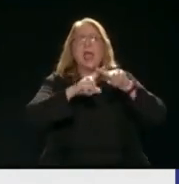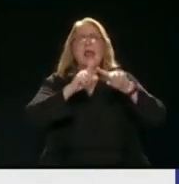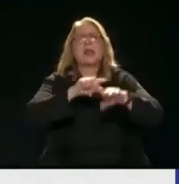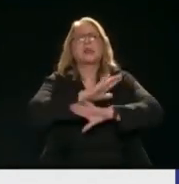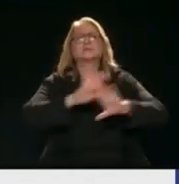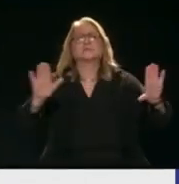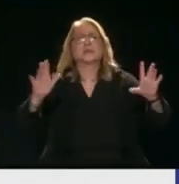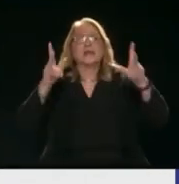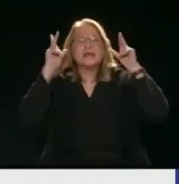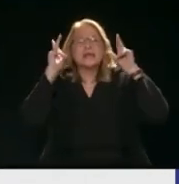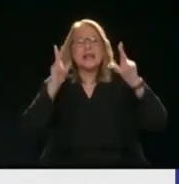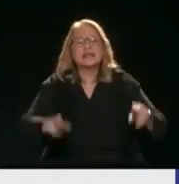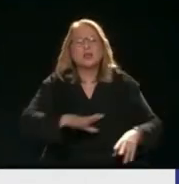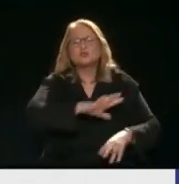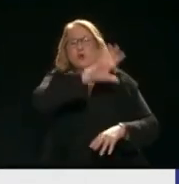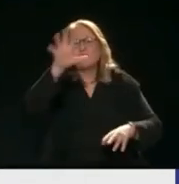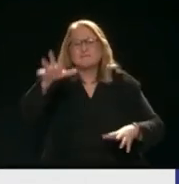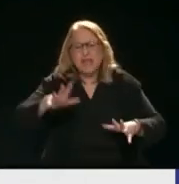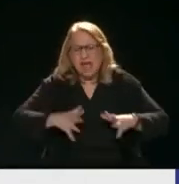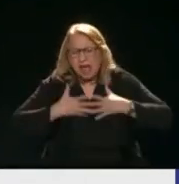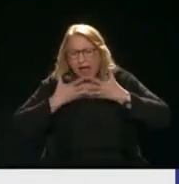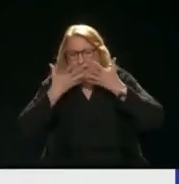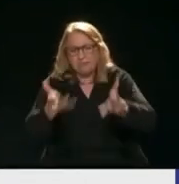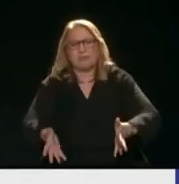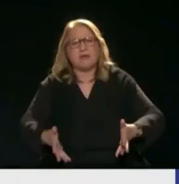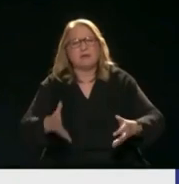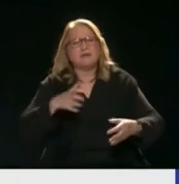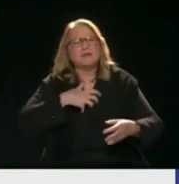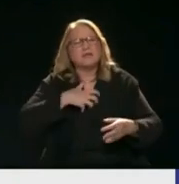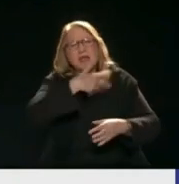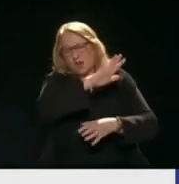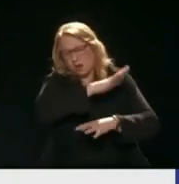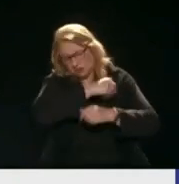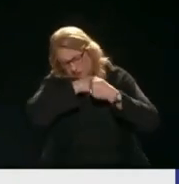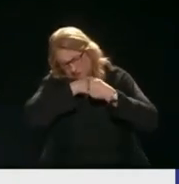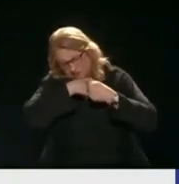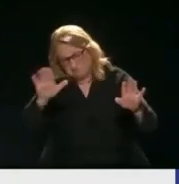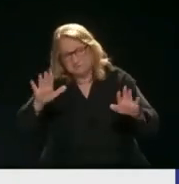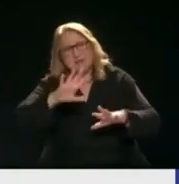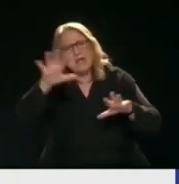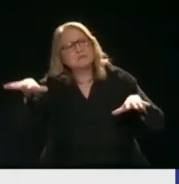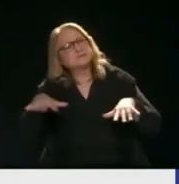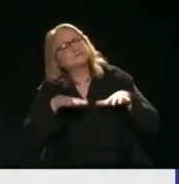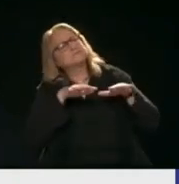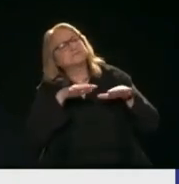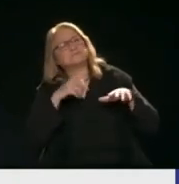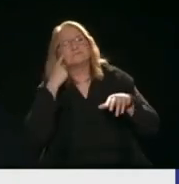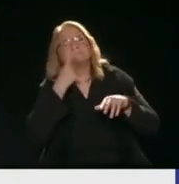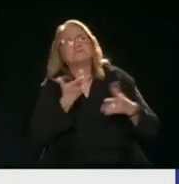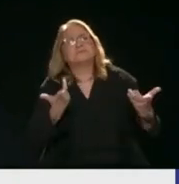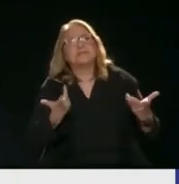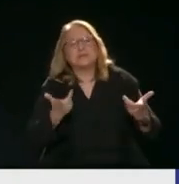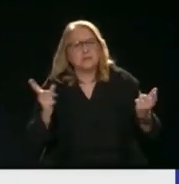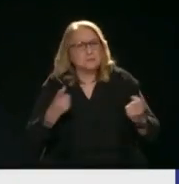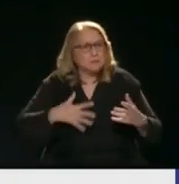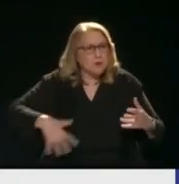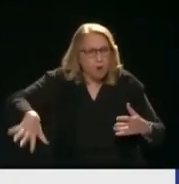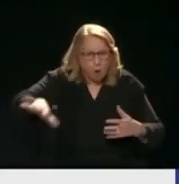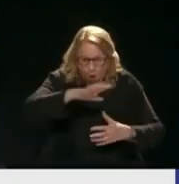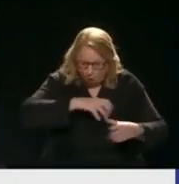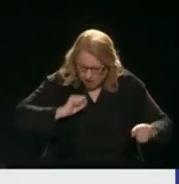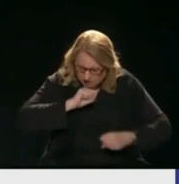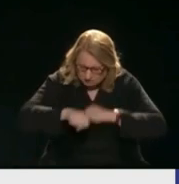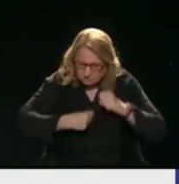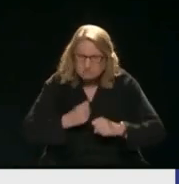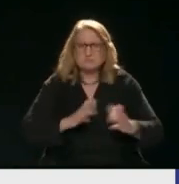Που δί θα κεντάχαμε κάθες απέναντι Και τους κοιτάς Τι κοιτάς τι αδρανείς Να σηκωθούν όλοι Να πάρουν θέση Γιατί είναι ολονόμενο στο θέμα